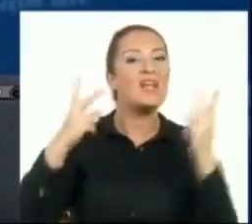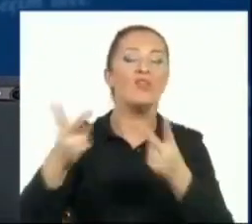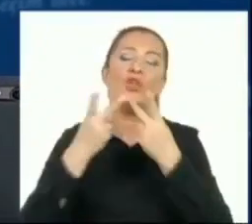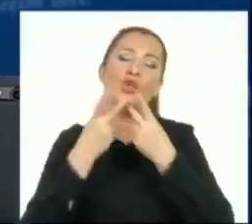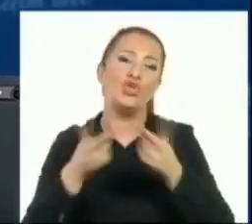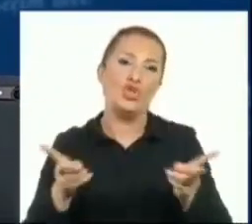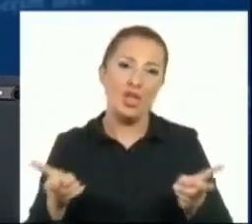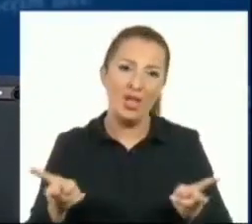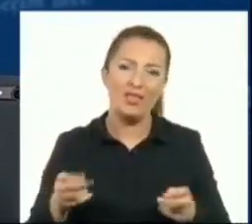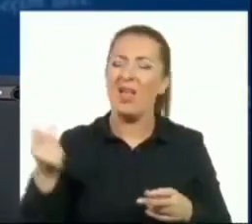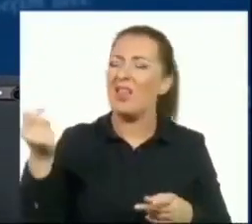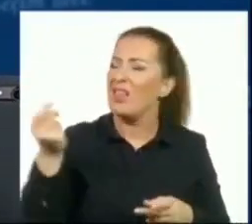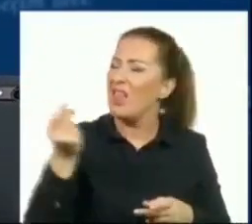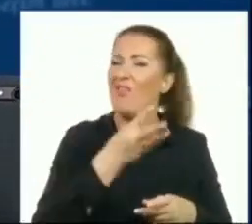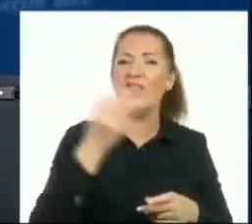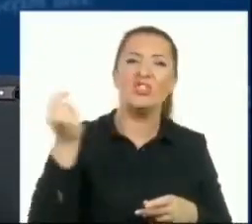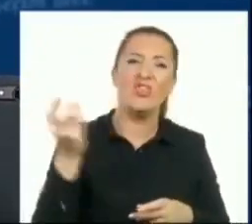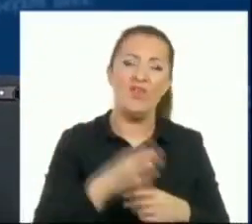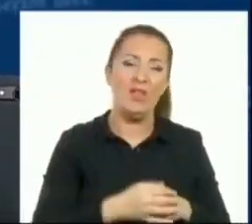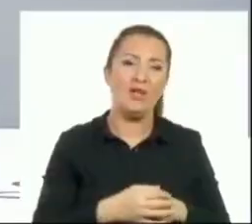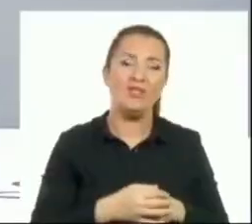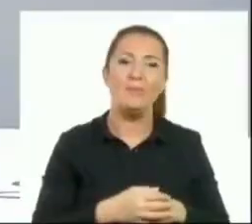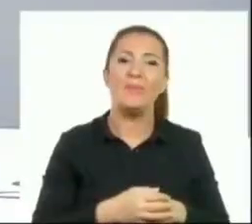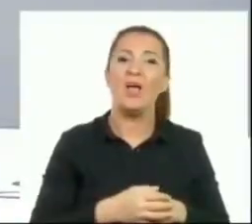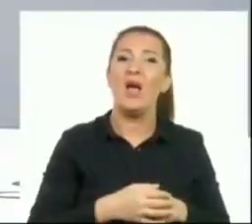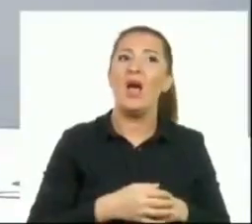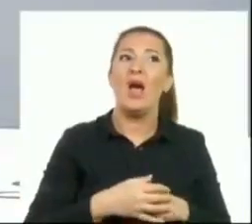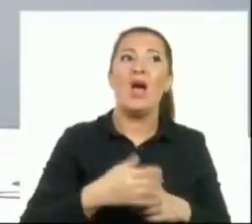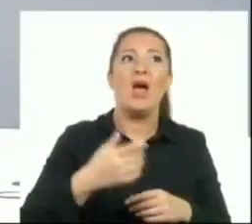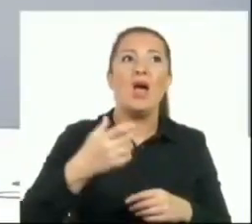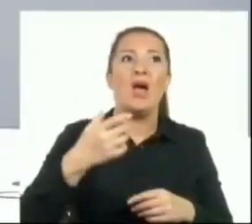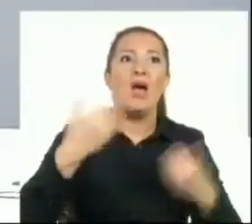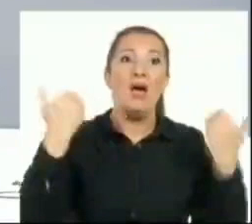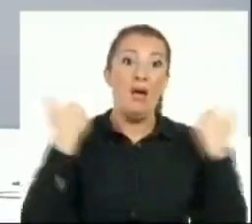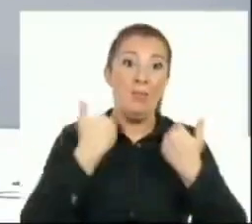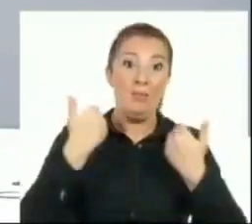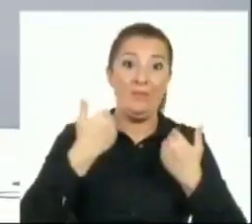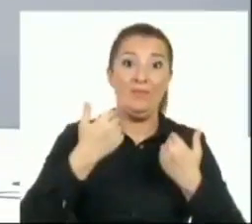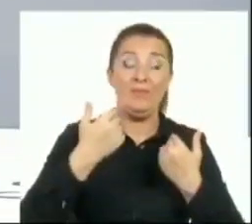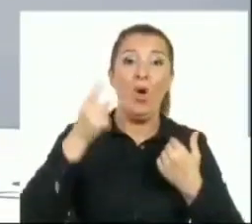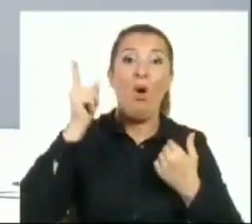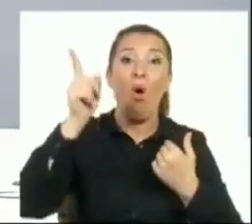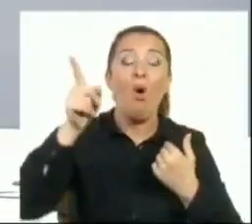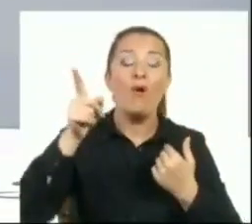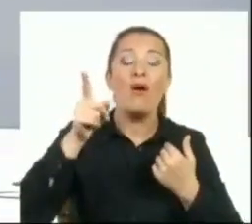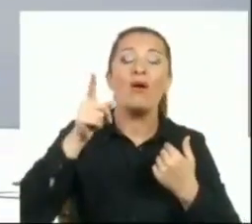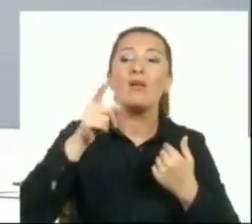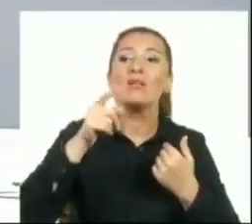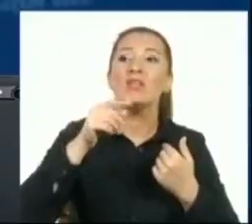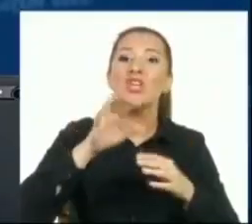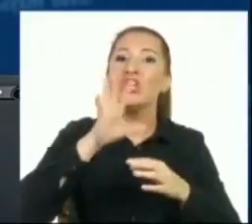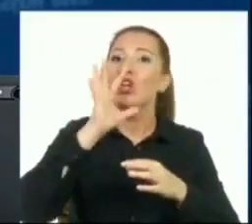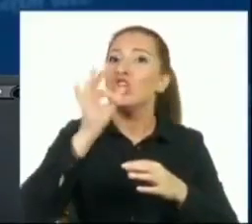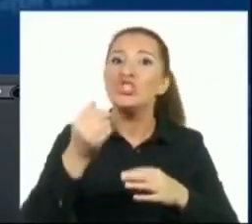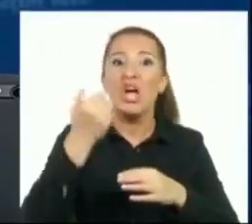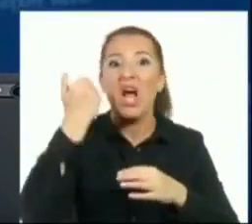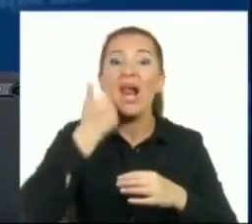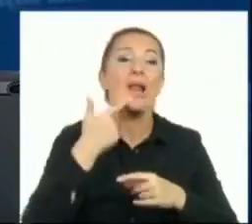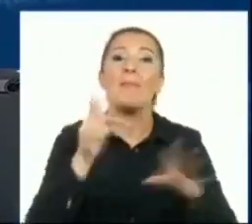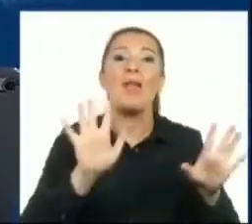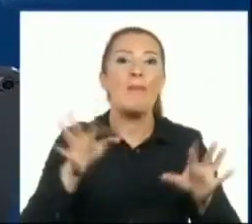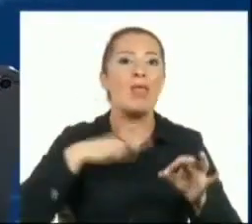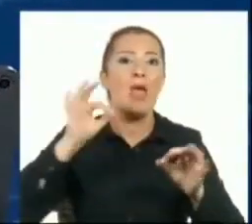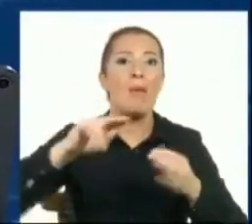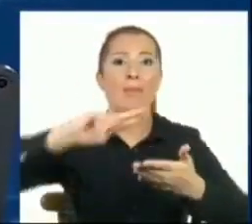açıklandı defalarca. Sayıştay efendim çok manşet atıldı. Fakat Sayıştay'dan hiç yalanlama gelmedi. Şimdi... Ben defalarca